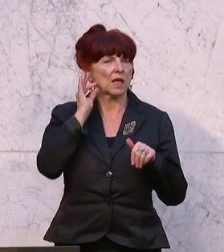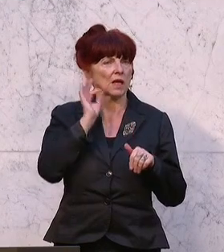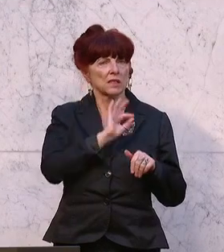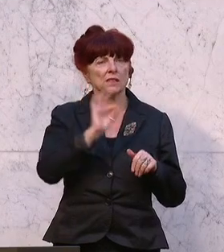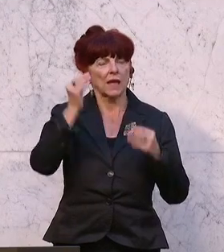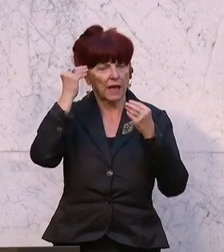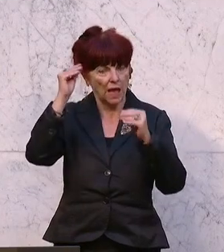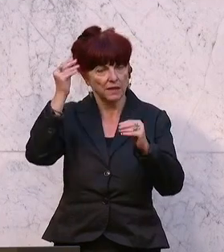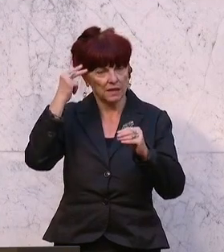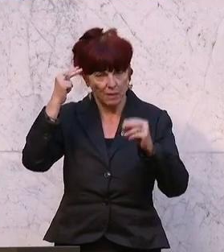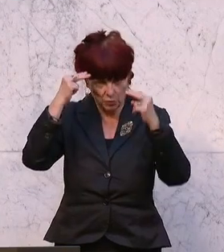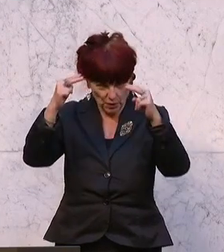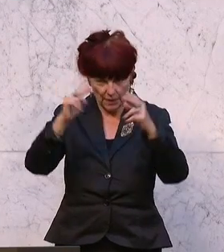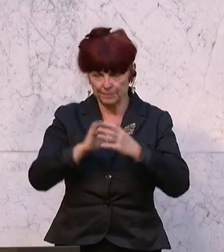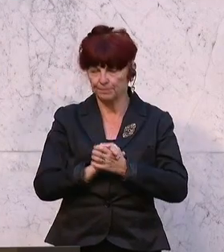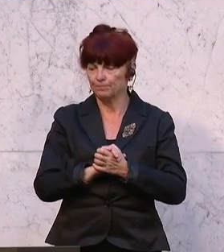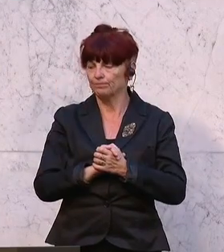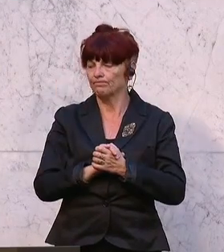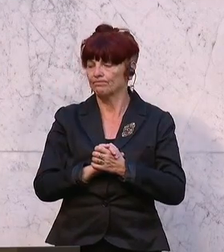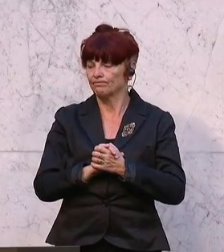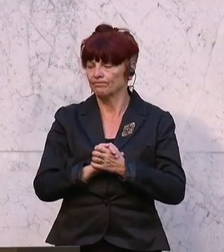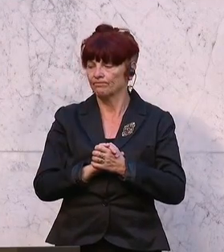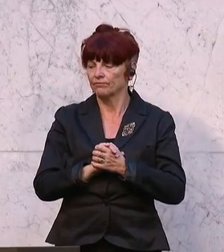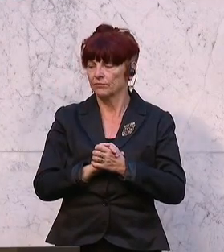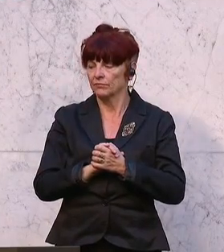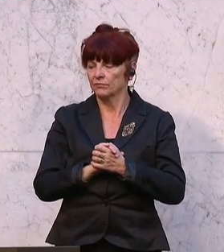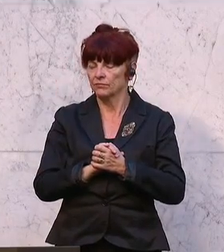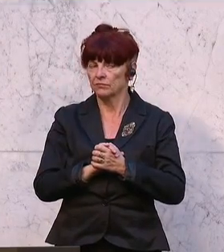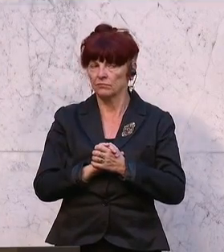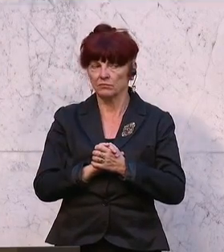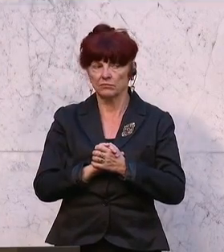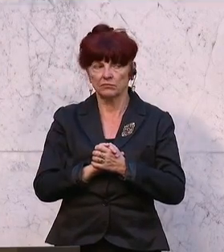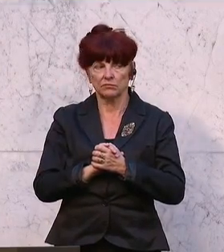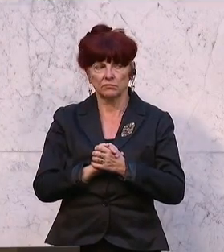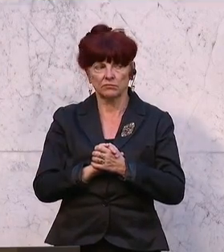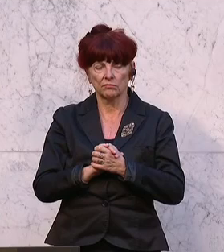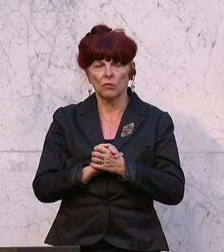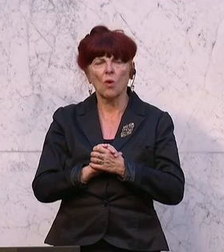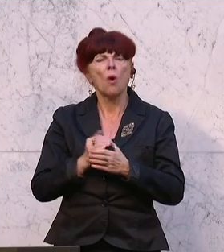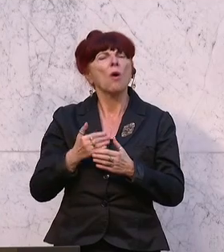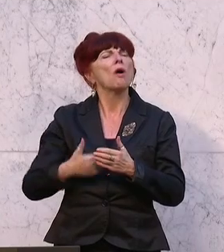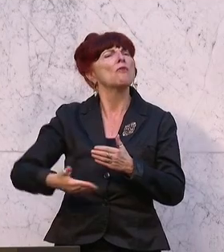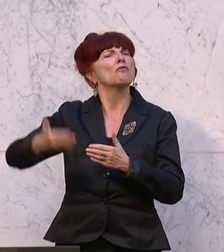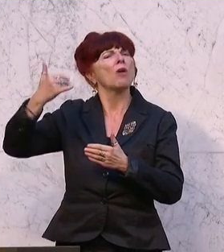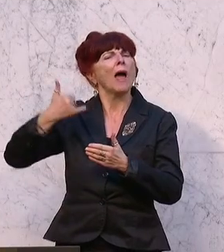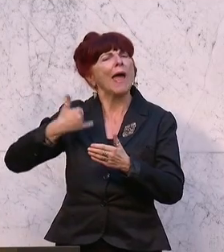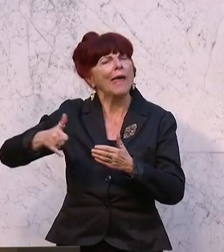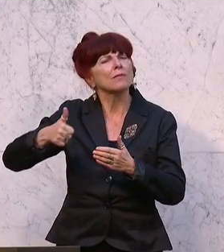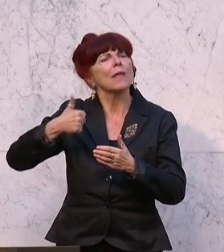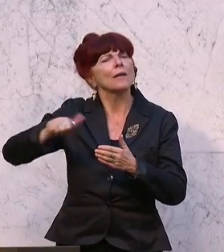Alos Stöger ist der nächste Redner. Auch er kandidiert nicht mehr für den Nationalrat. 100 Jahren, die ersten